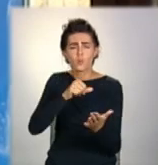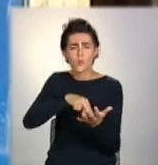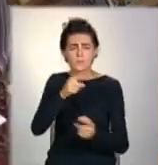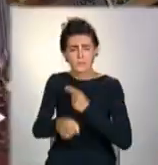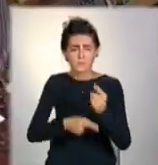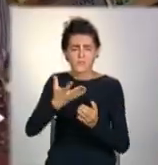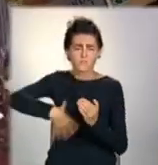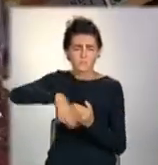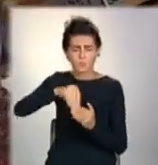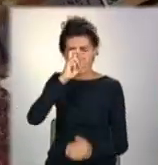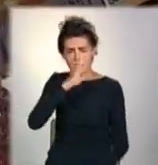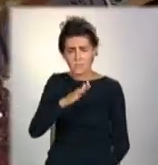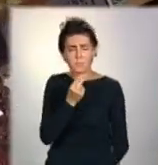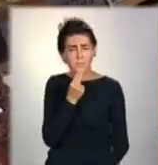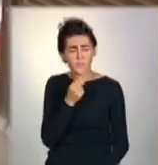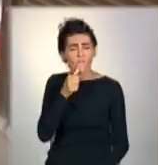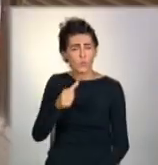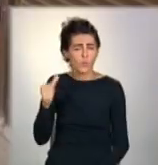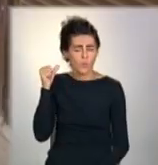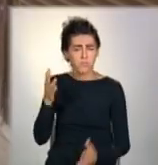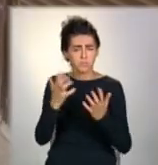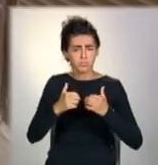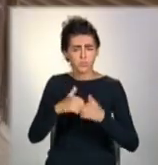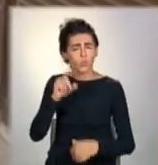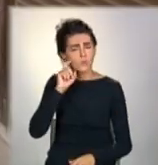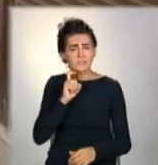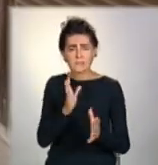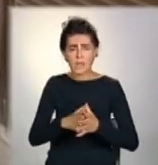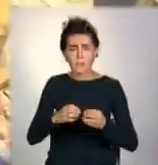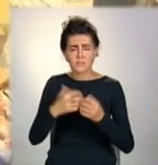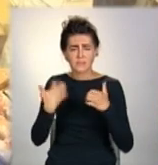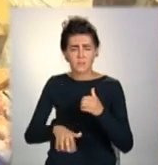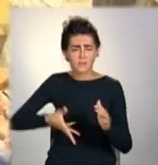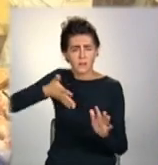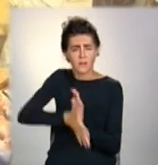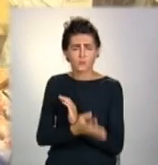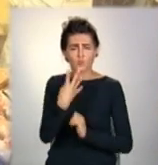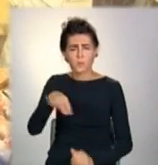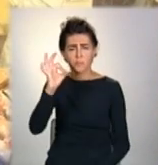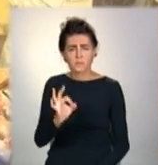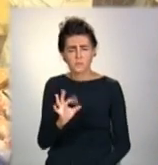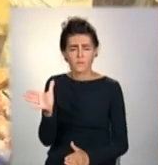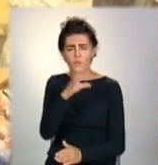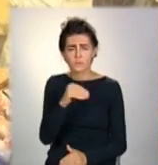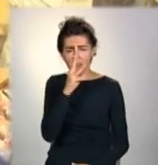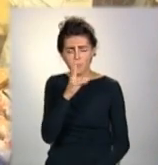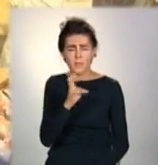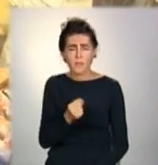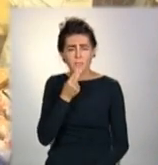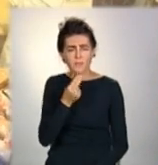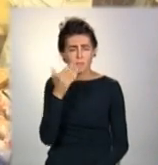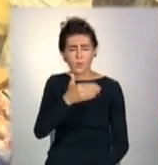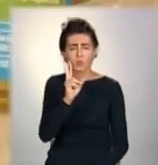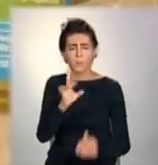країні. А ще порахувала, минулого року українська сім'я в середньому витрачала 40% заробленого на харчі. Хто